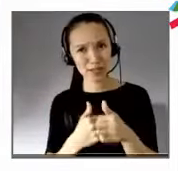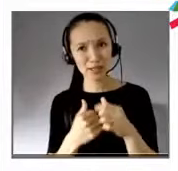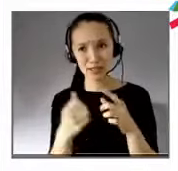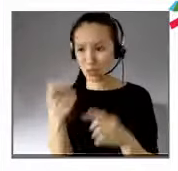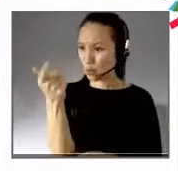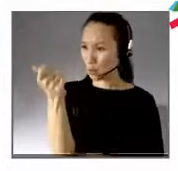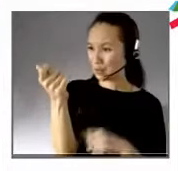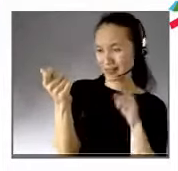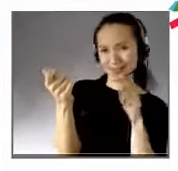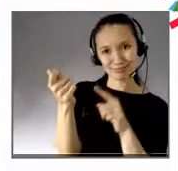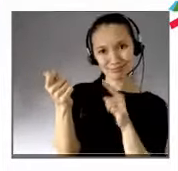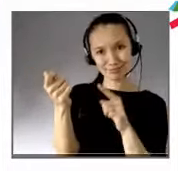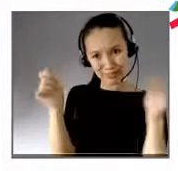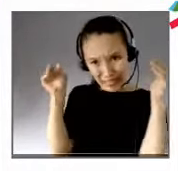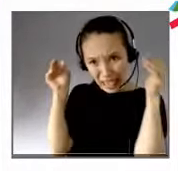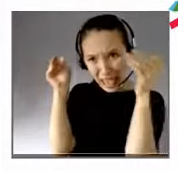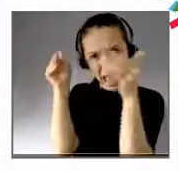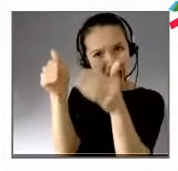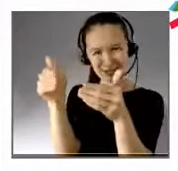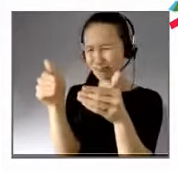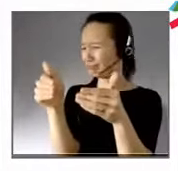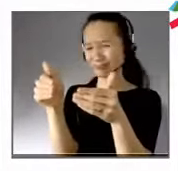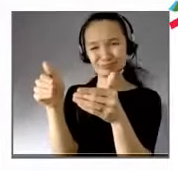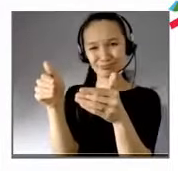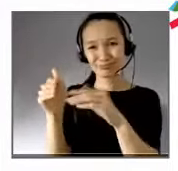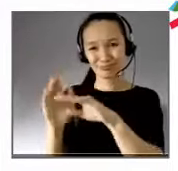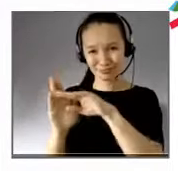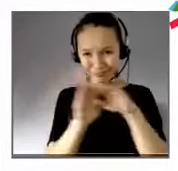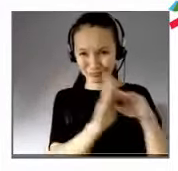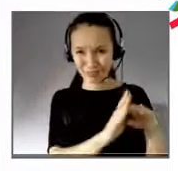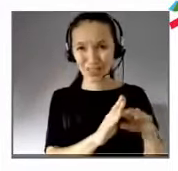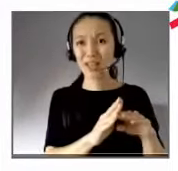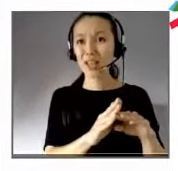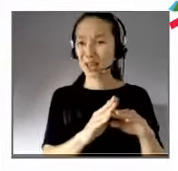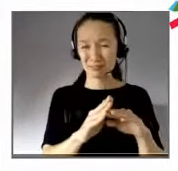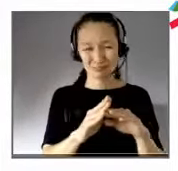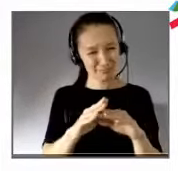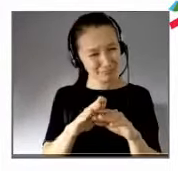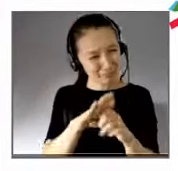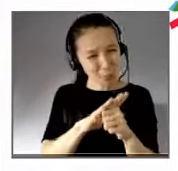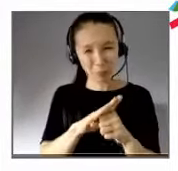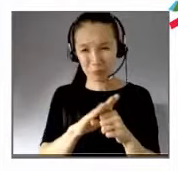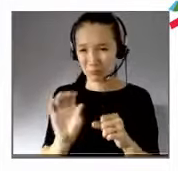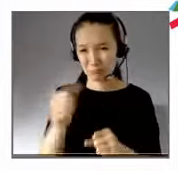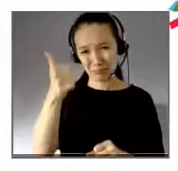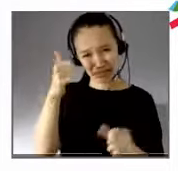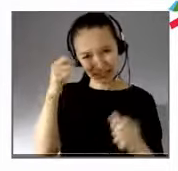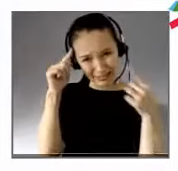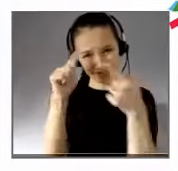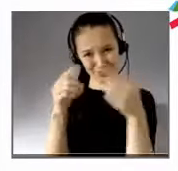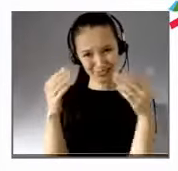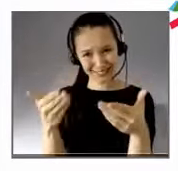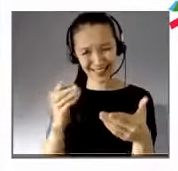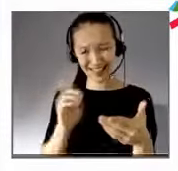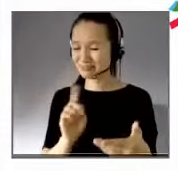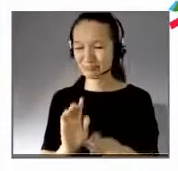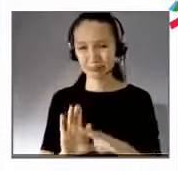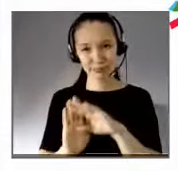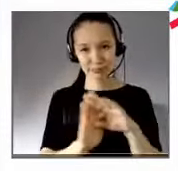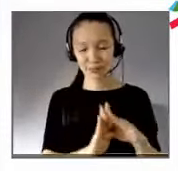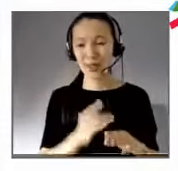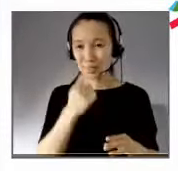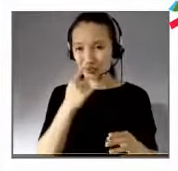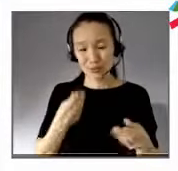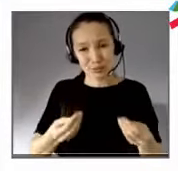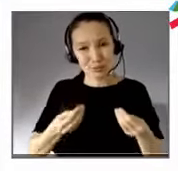que c'est une de ces dimensions, mais ça n'est pas la principale. Et donc, il y a une espèce de bouleversement culturel